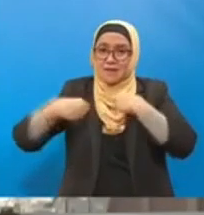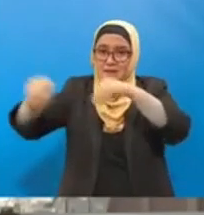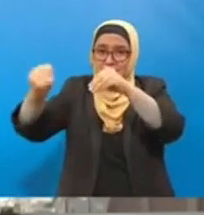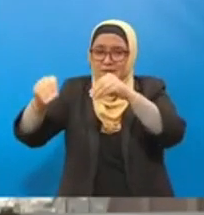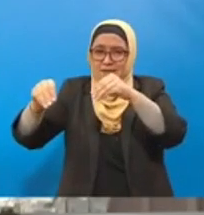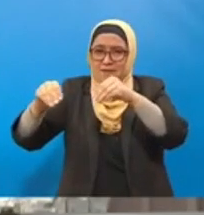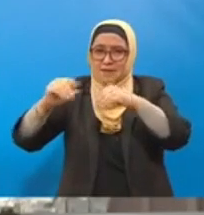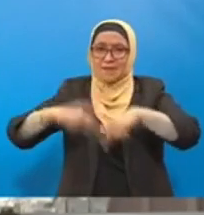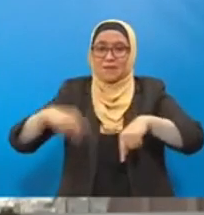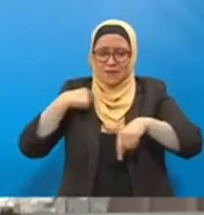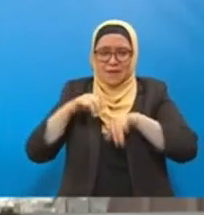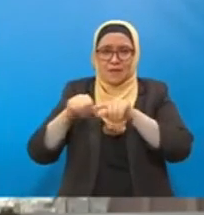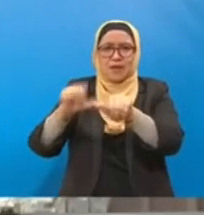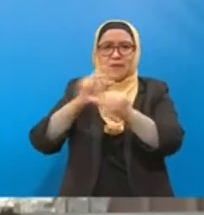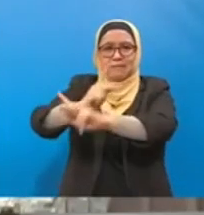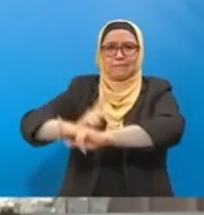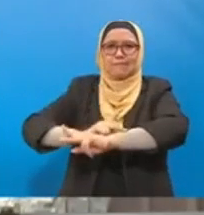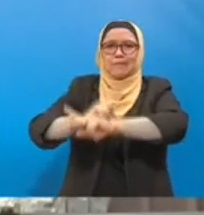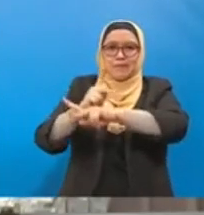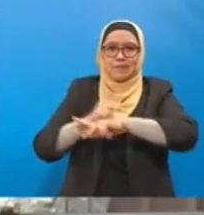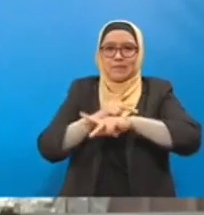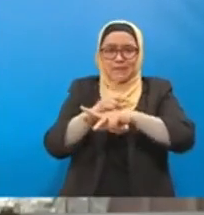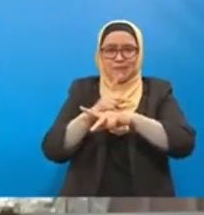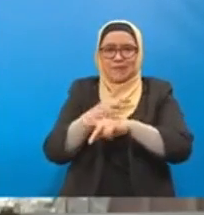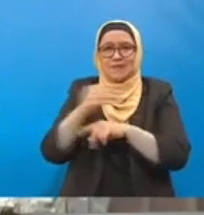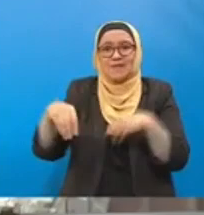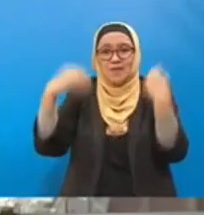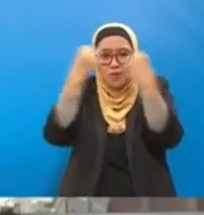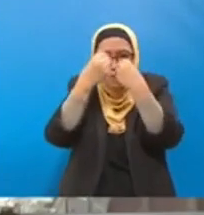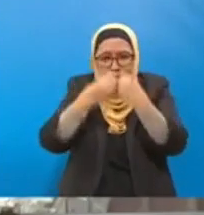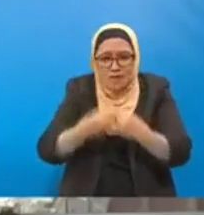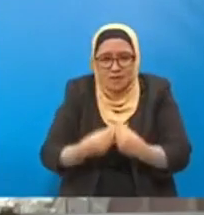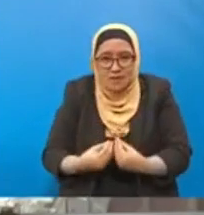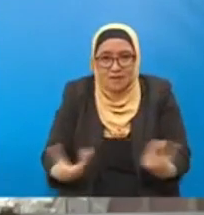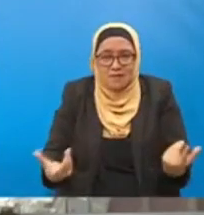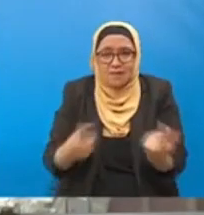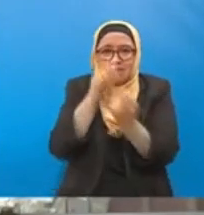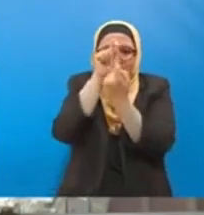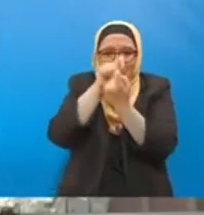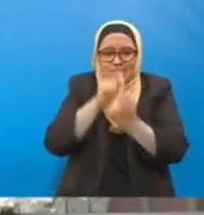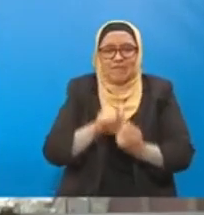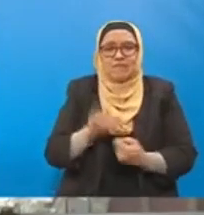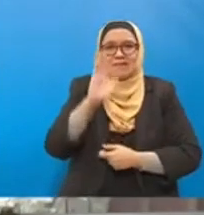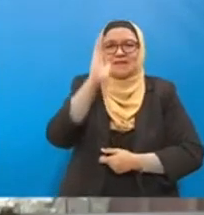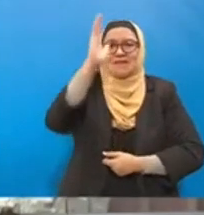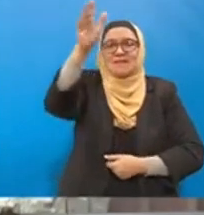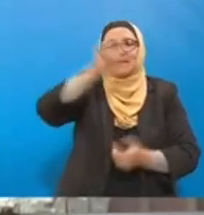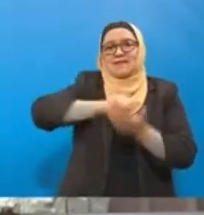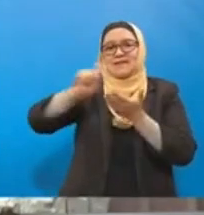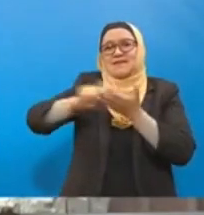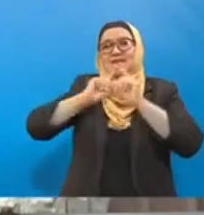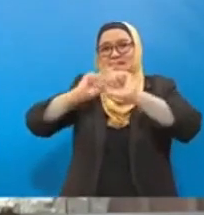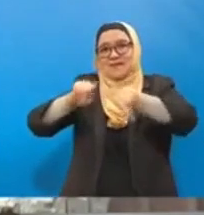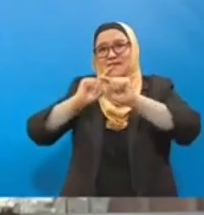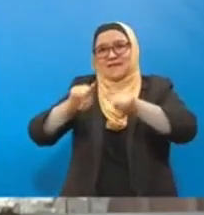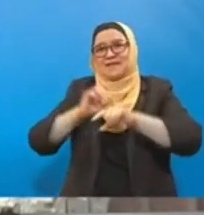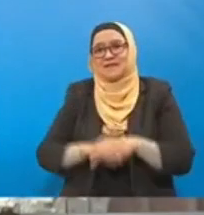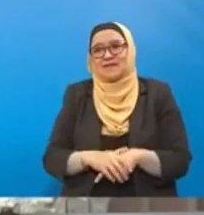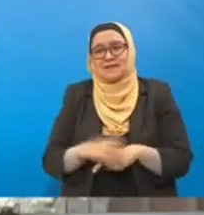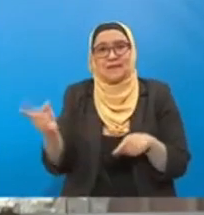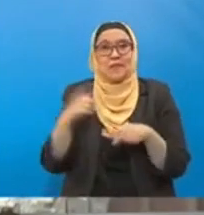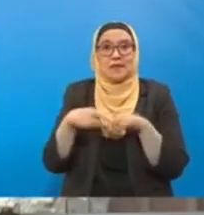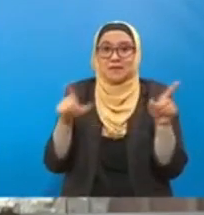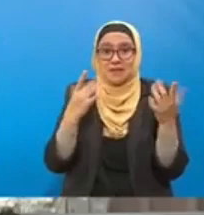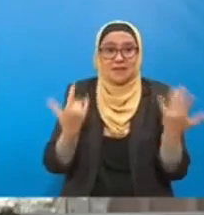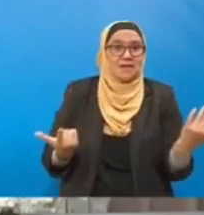Tentang jumlah detail terhadap satu perkara itu, saya akan jawab, saya bertulis. Sebab makluman ini bukan fakta-fakta yang tepat dan angka-angka.